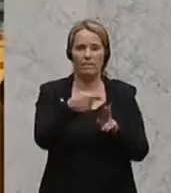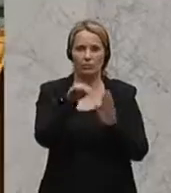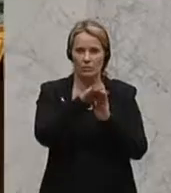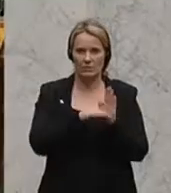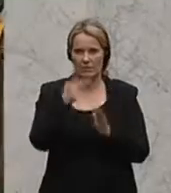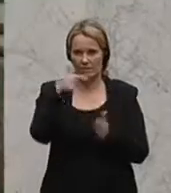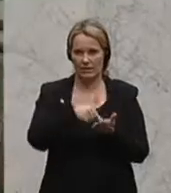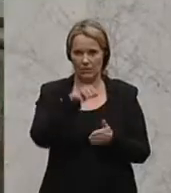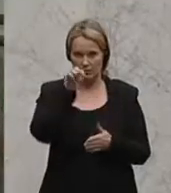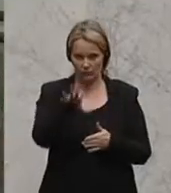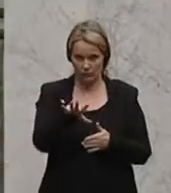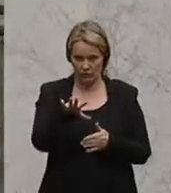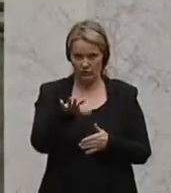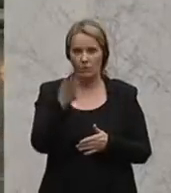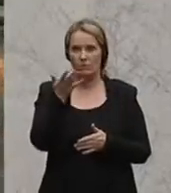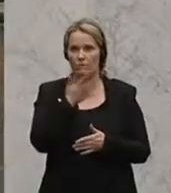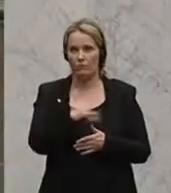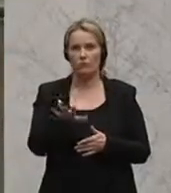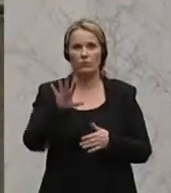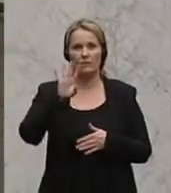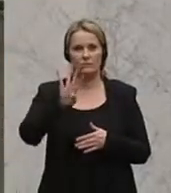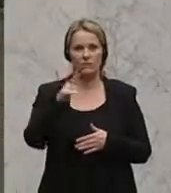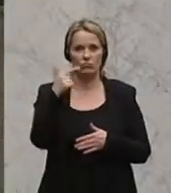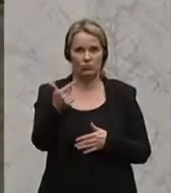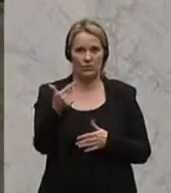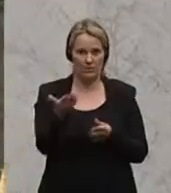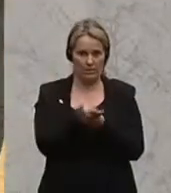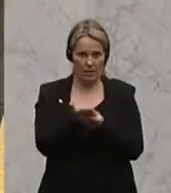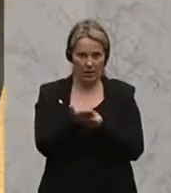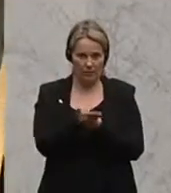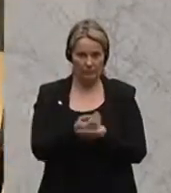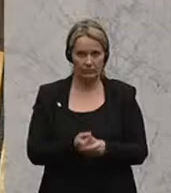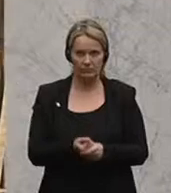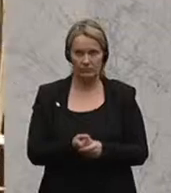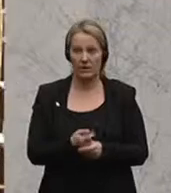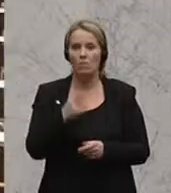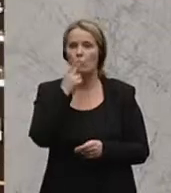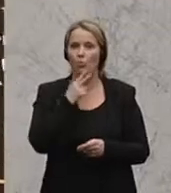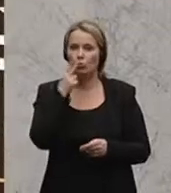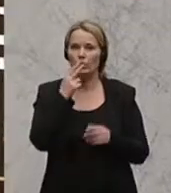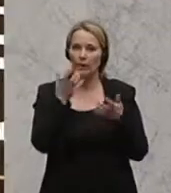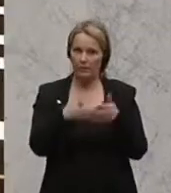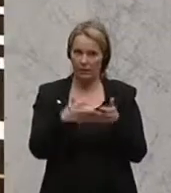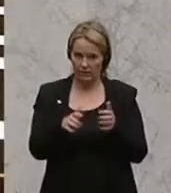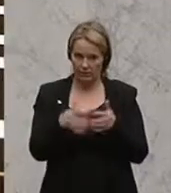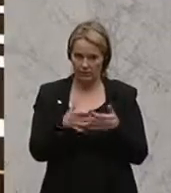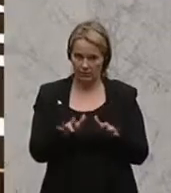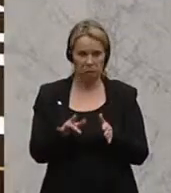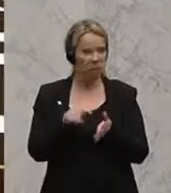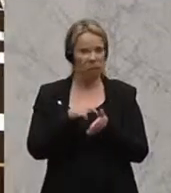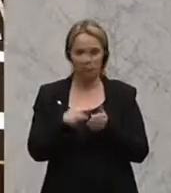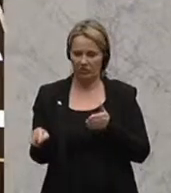Frauen bringen. Bisher ist es so, dass Personen in Notwohnungen bzw. Frauenhäusern diese als Meldeadresse angeben müssen.